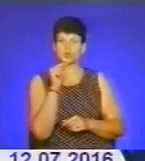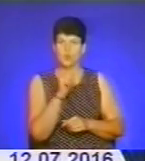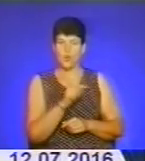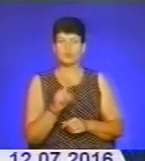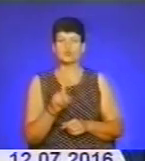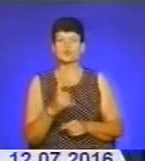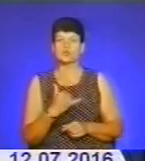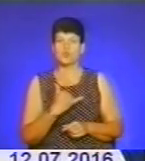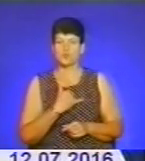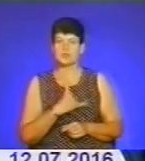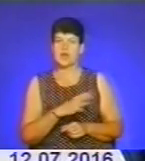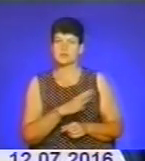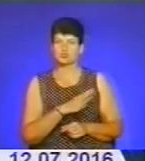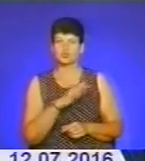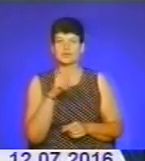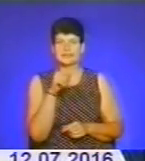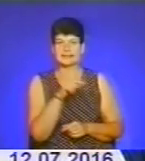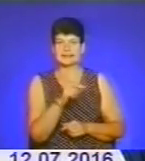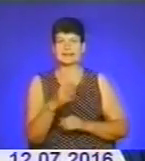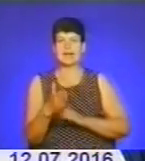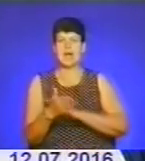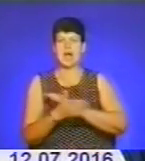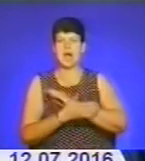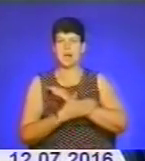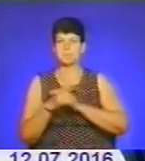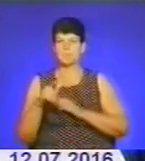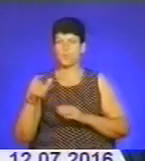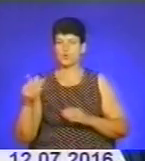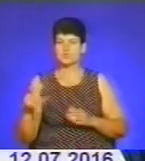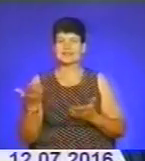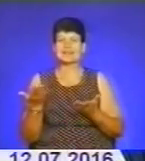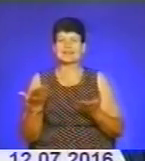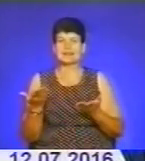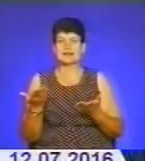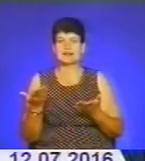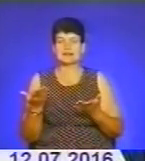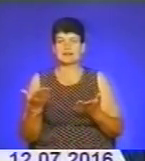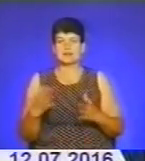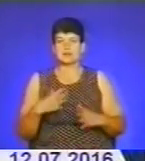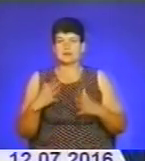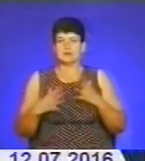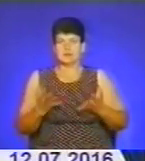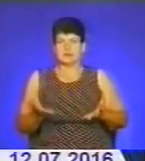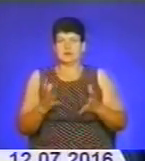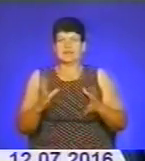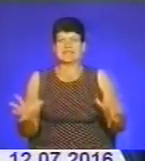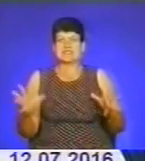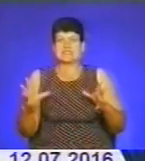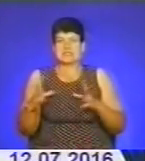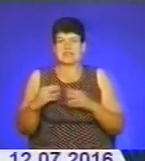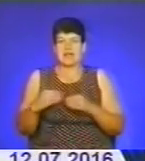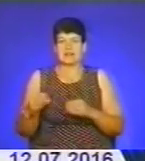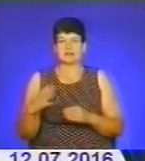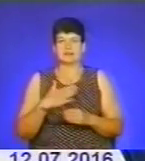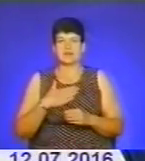були такі апостоли, які принесли нас на ту висту духу, з'єднали нас з Господом. Їхнє життя,